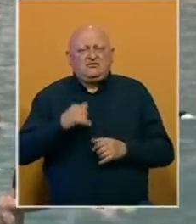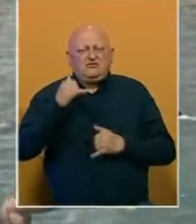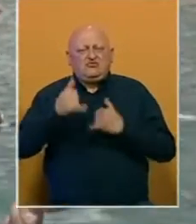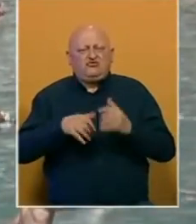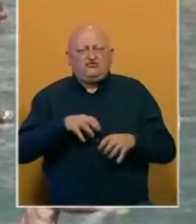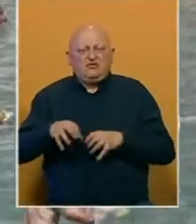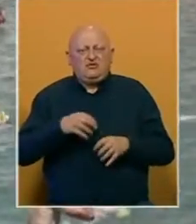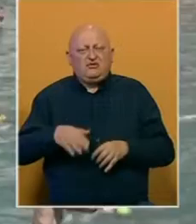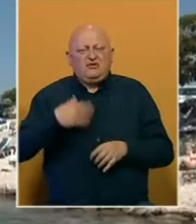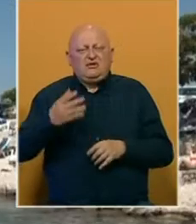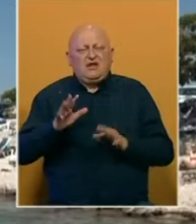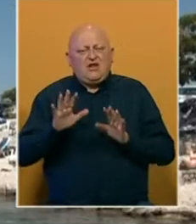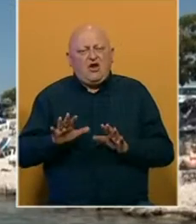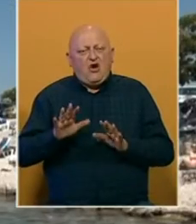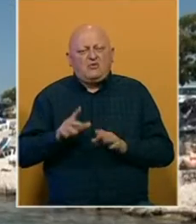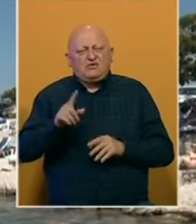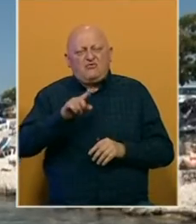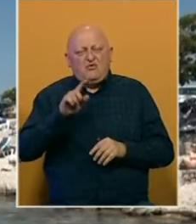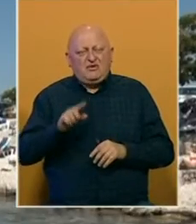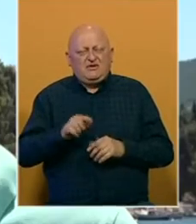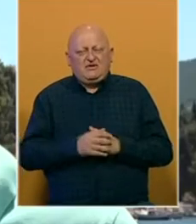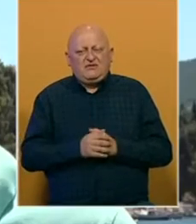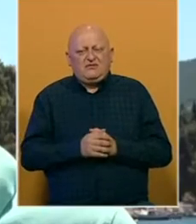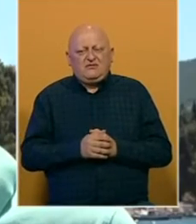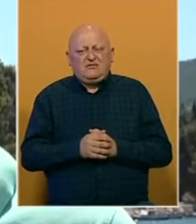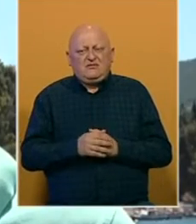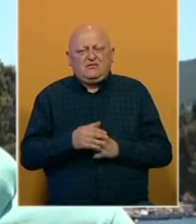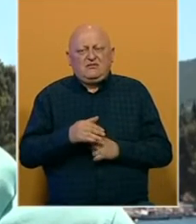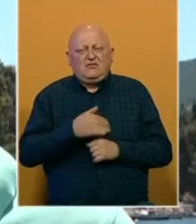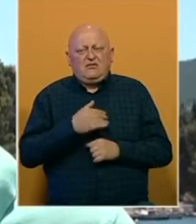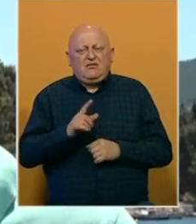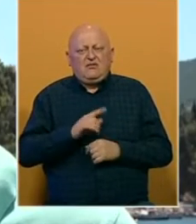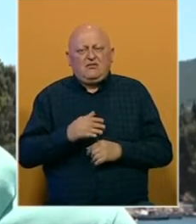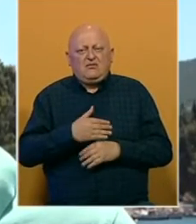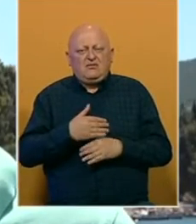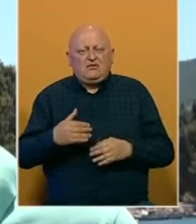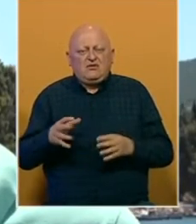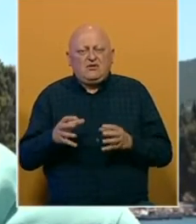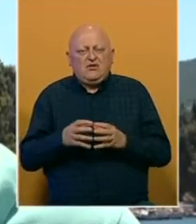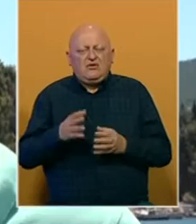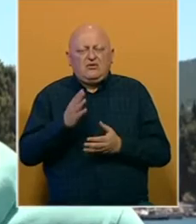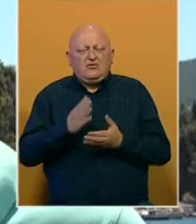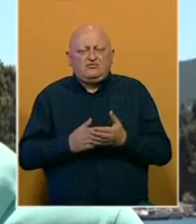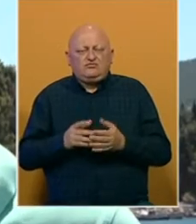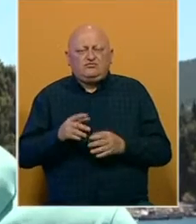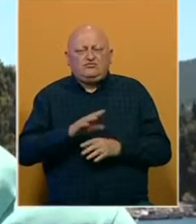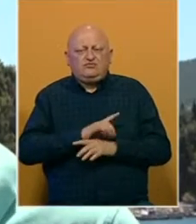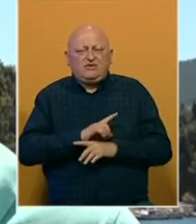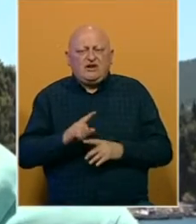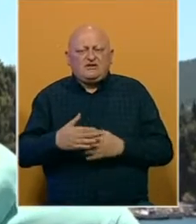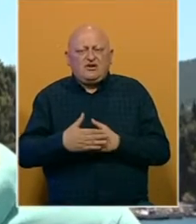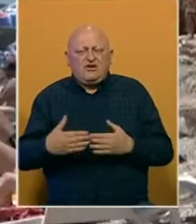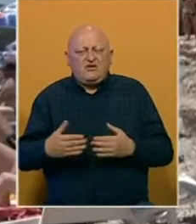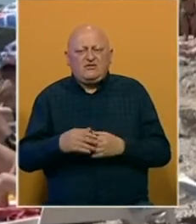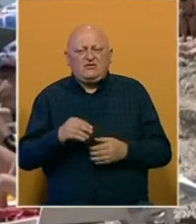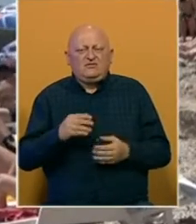radnici su i dalje oprezni po ovom pitanju. Res temperaturena dolaz ograničava se broj ljudi na večeri, u dizalima, tako da. Evo,